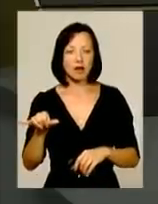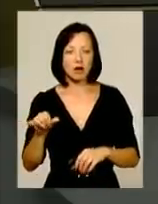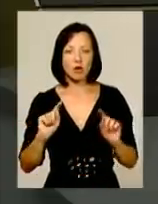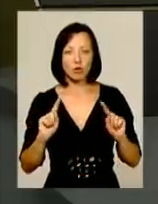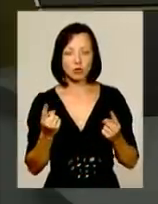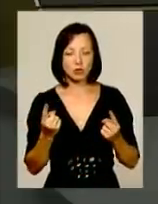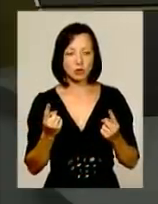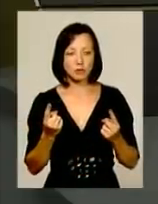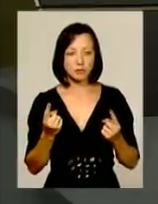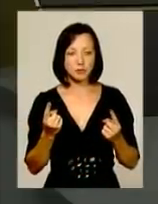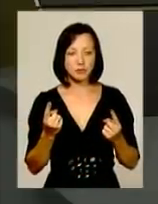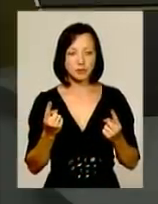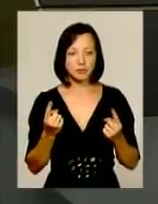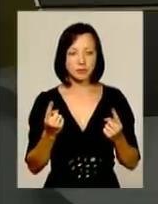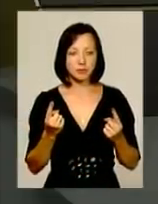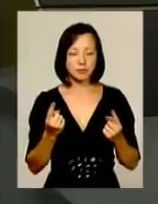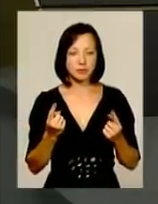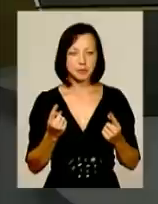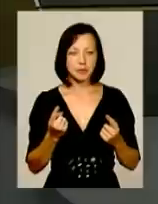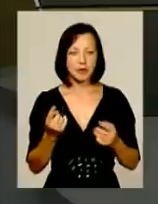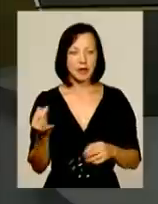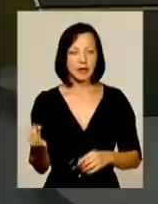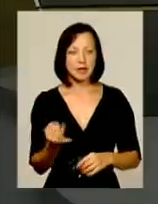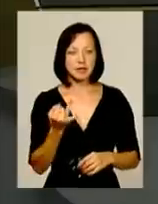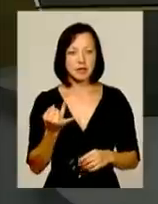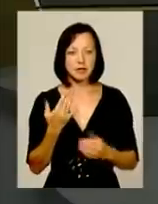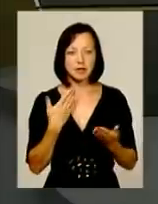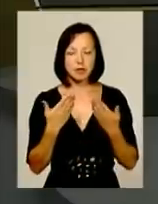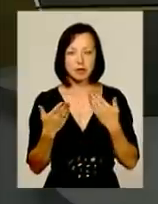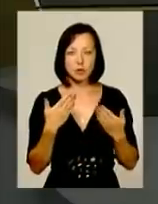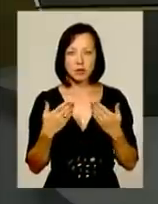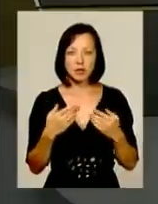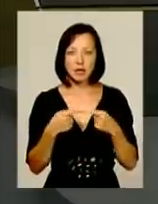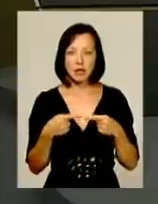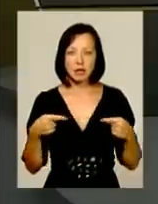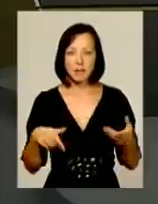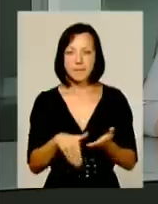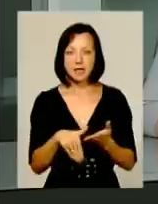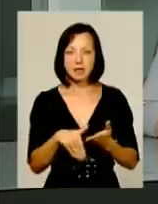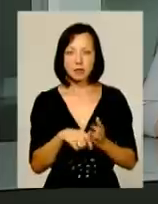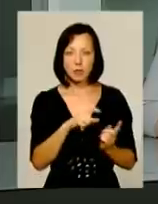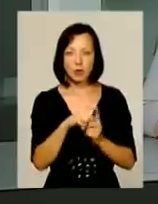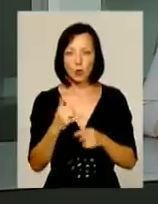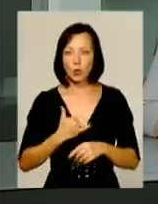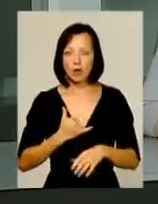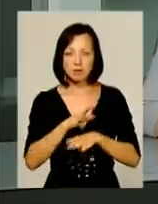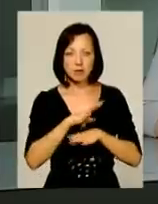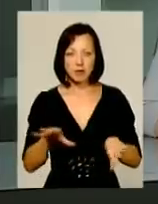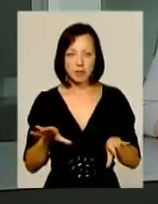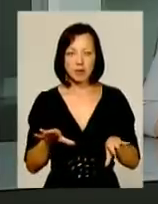дуже, скажімо так, інтересний підход к некоторим методичним поняттям, яких у нас не було.